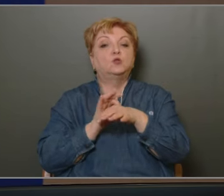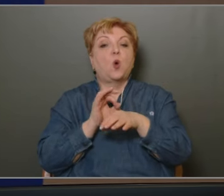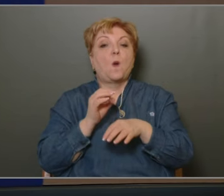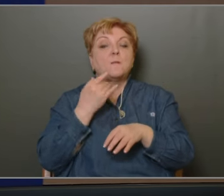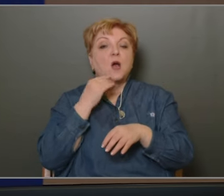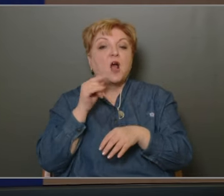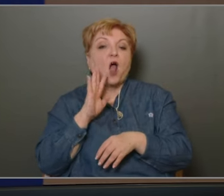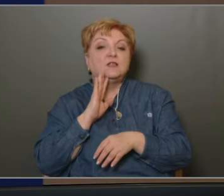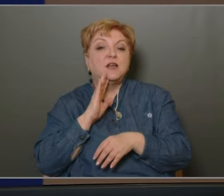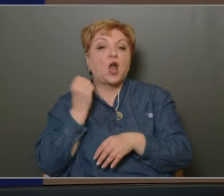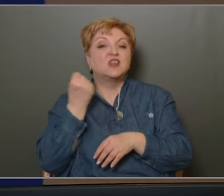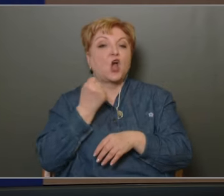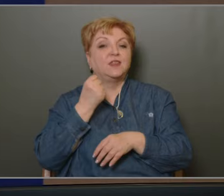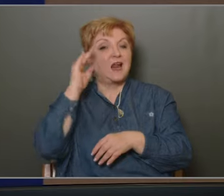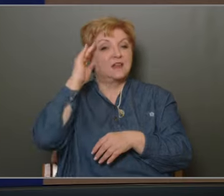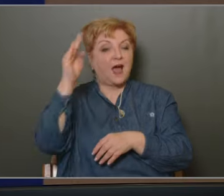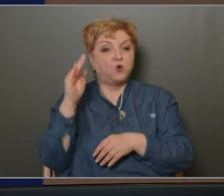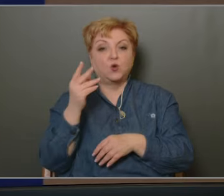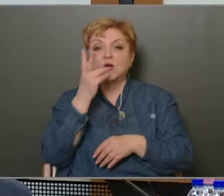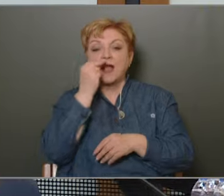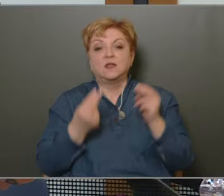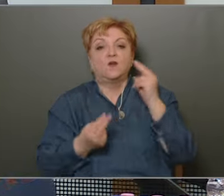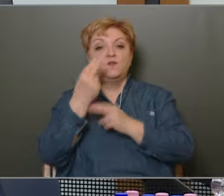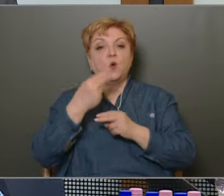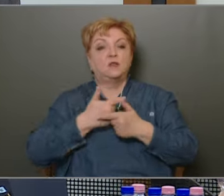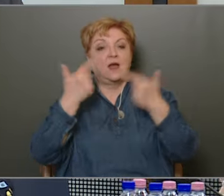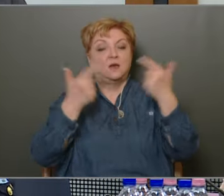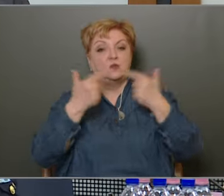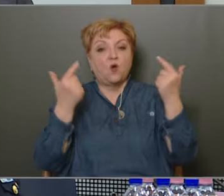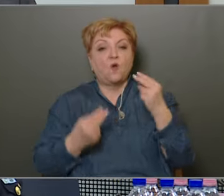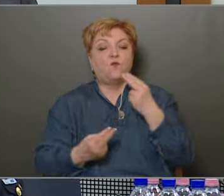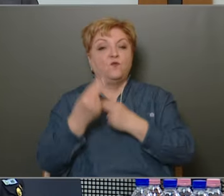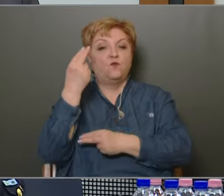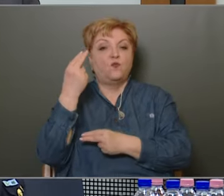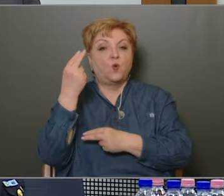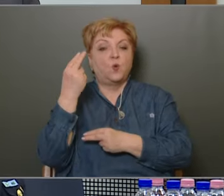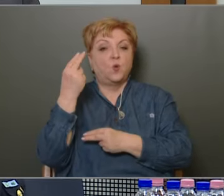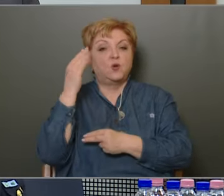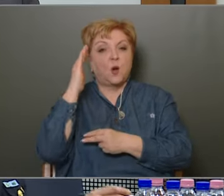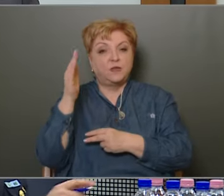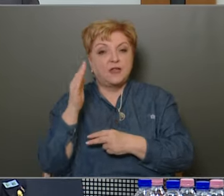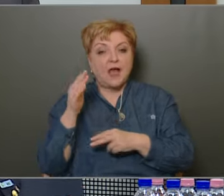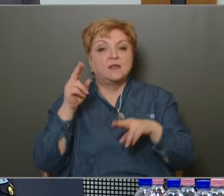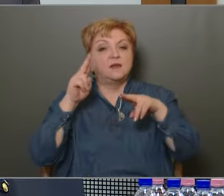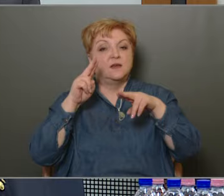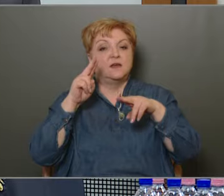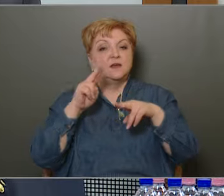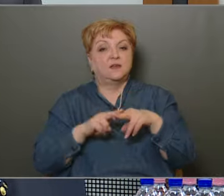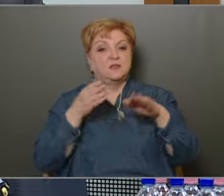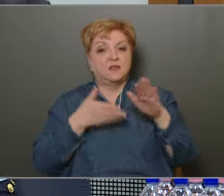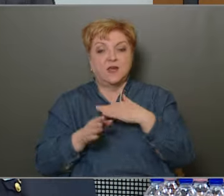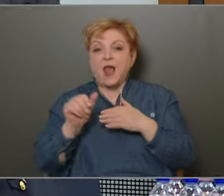Marko Attila dandártábornok rendőrségi főtanácsos a rendőr főkapitány rendészeti helyettesét nem először találkozunk